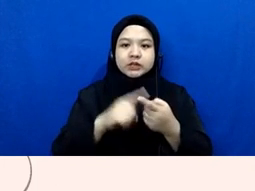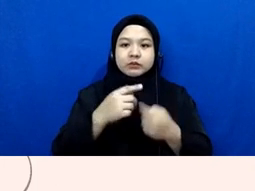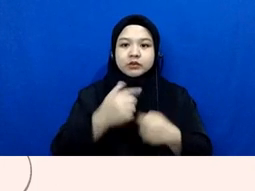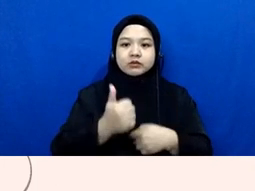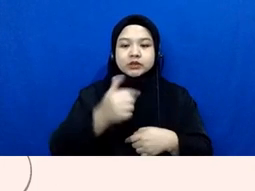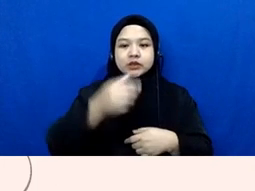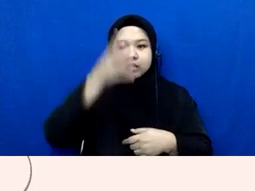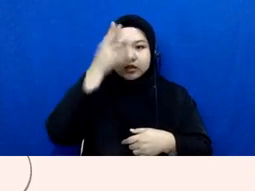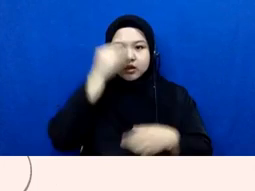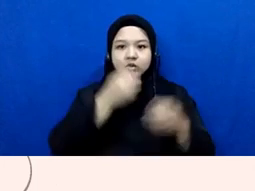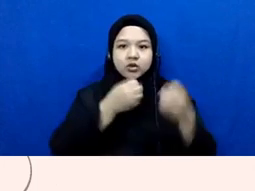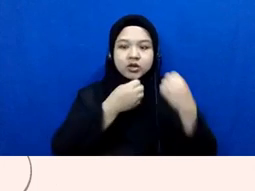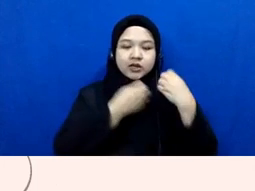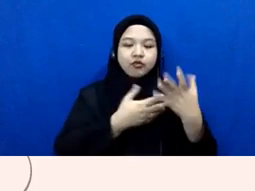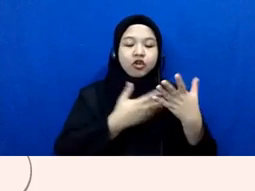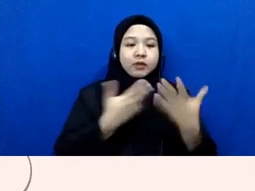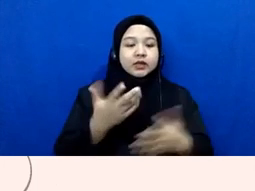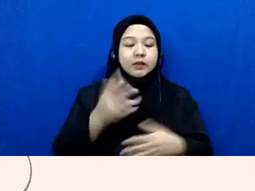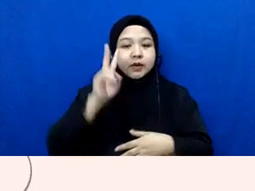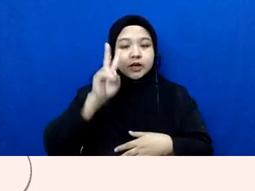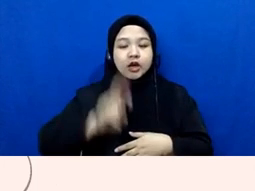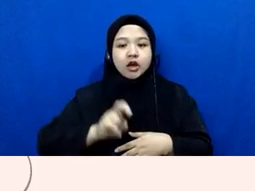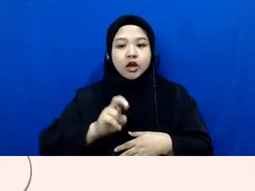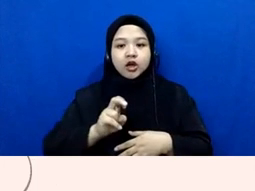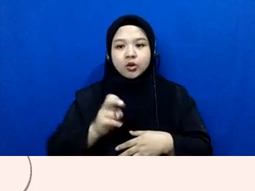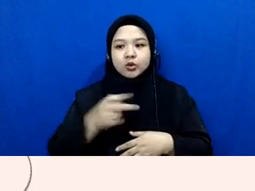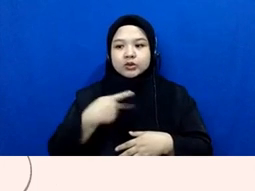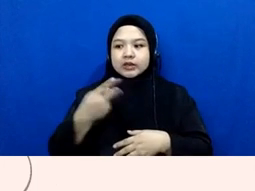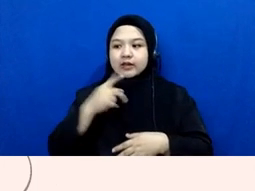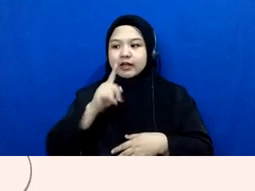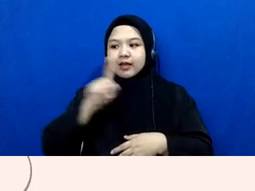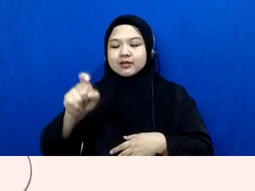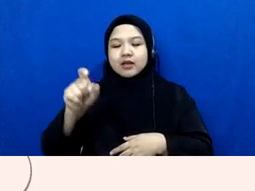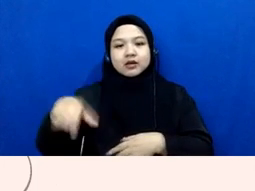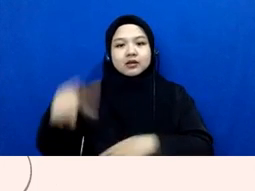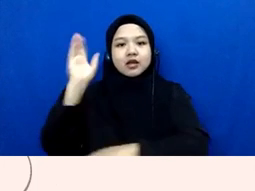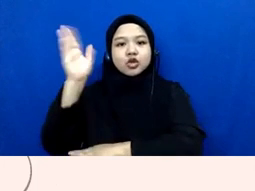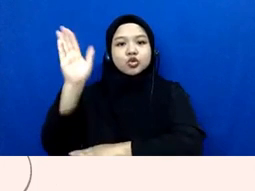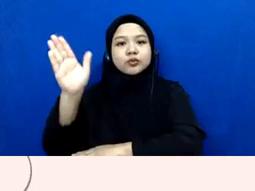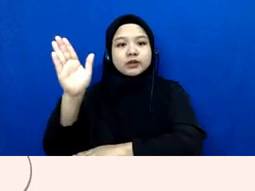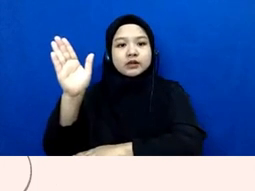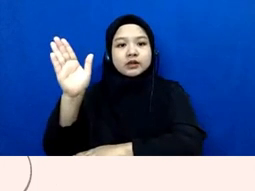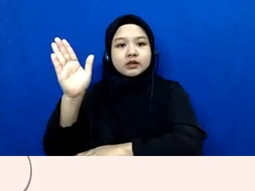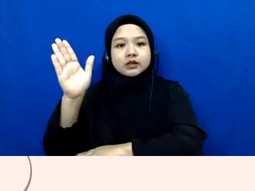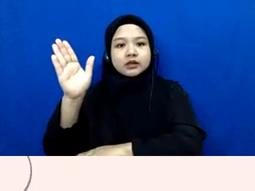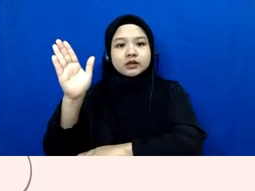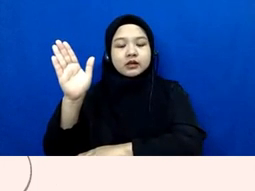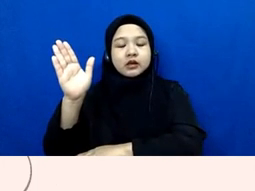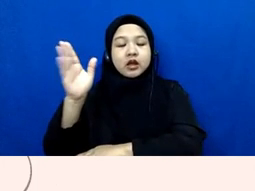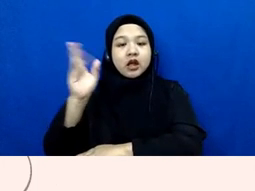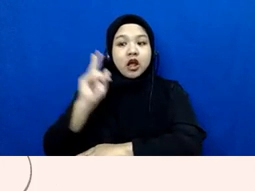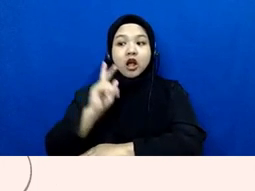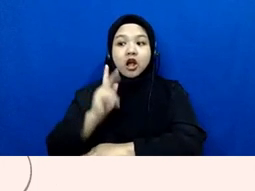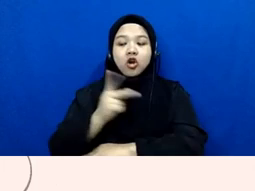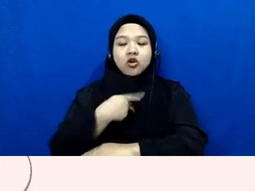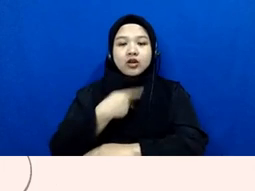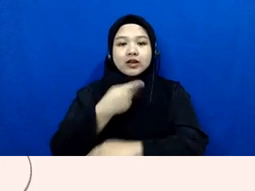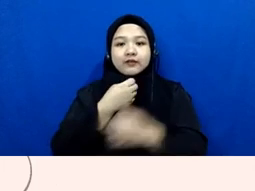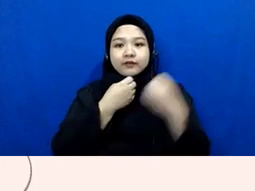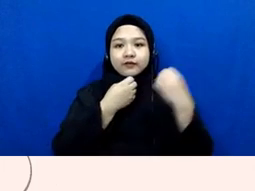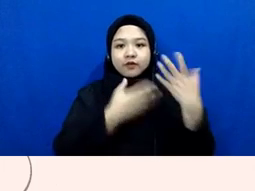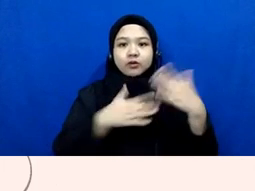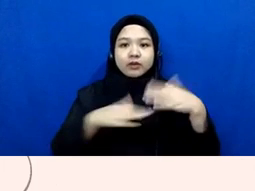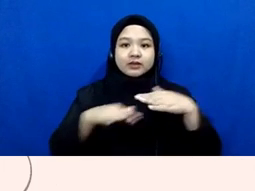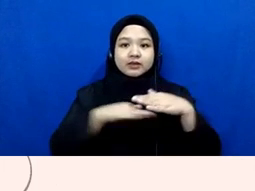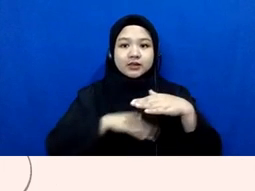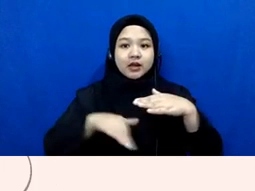informasi apa yang harus dikejar dari narasumber atau sumber informasi jadi kalau informasi dasar